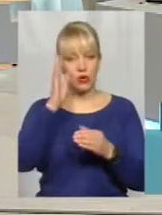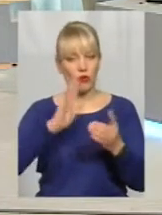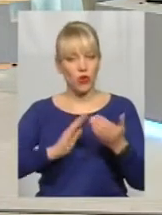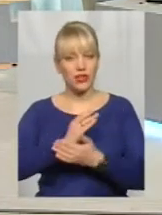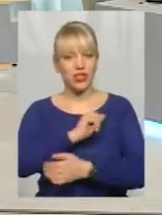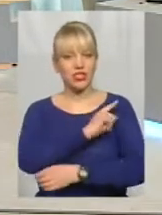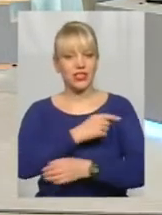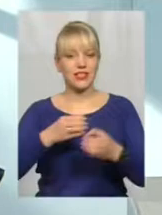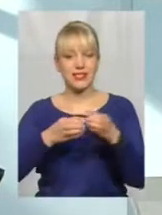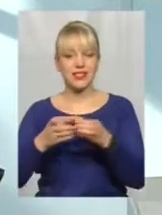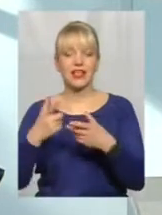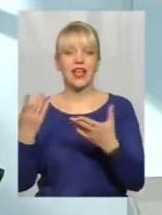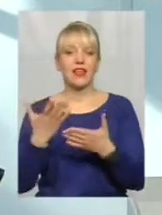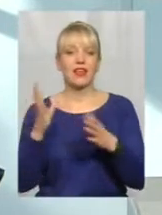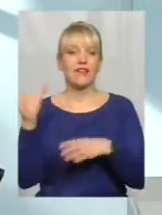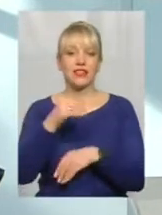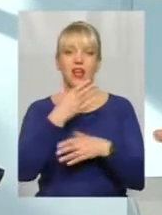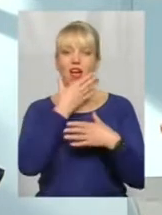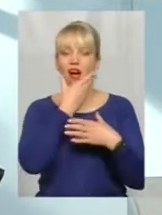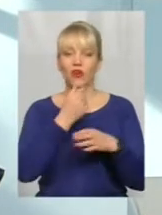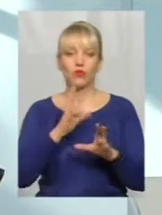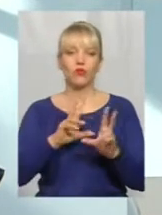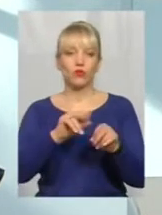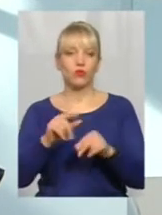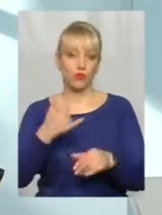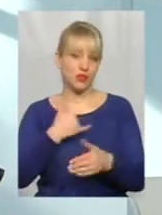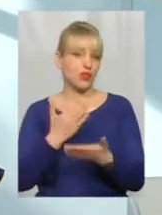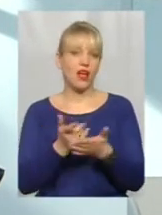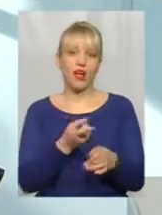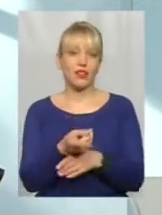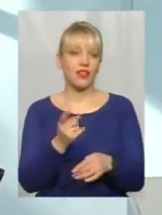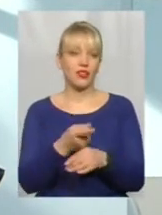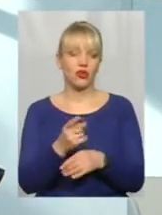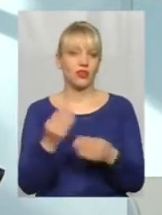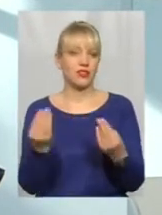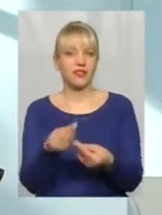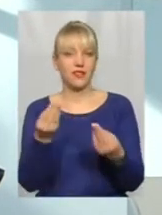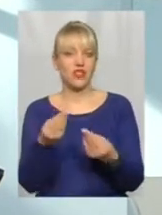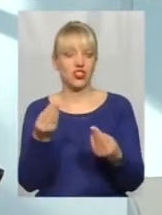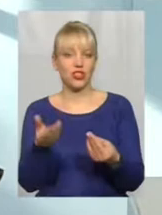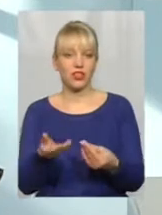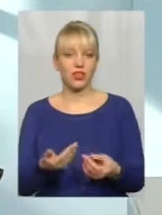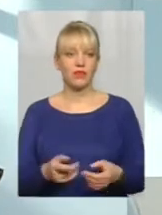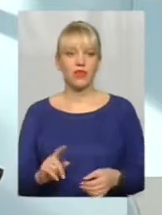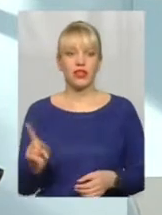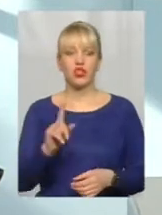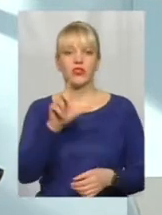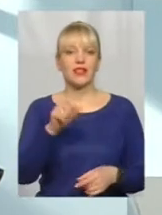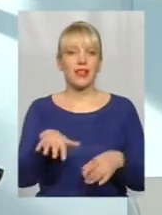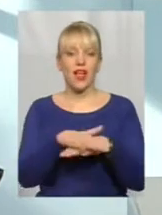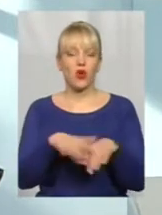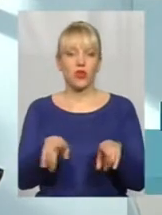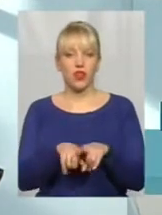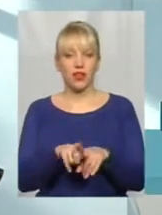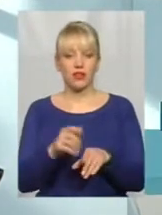які всі гарно пообіцяють? У нас навіть анекдот досить свіжий народився. Що за народ такий пішов?